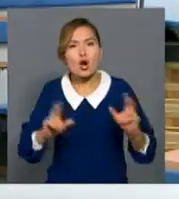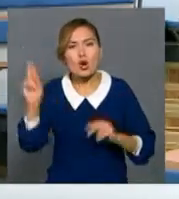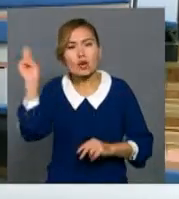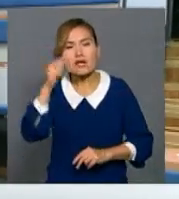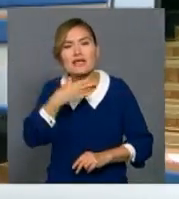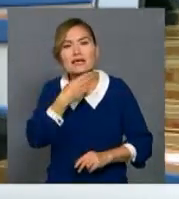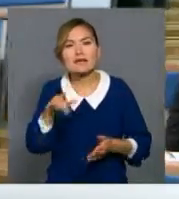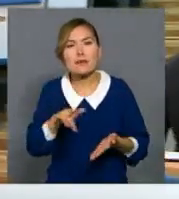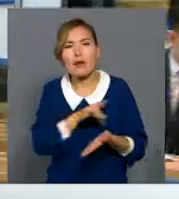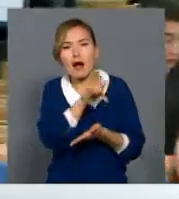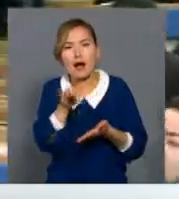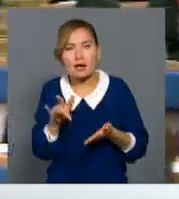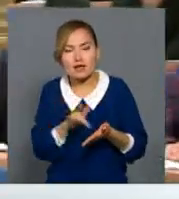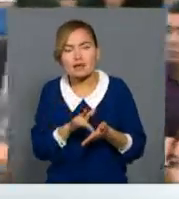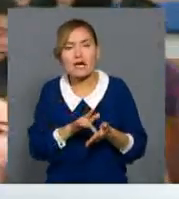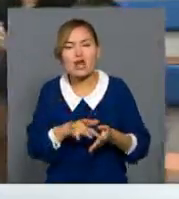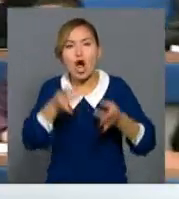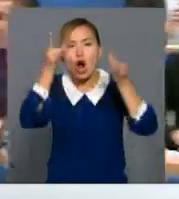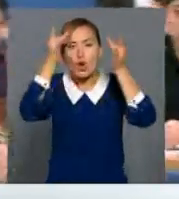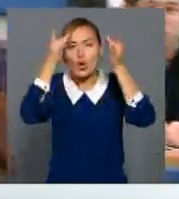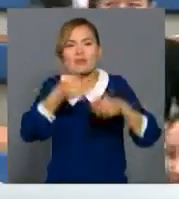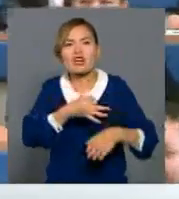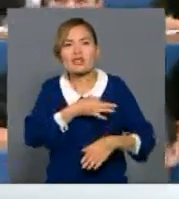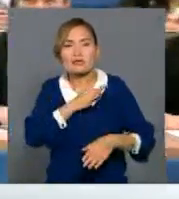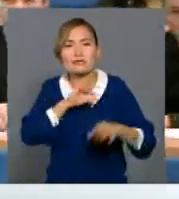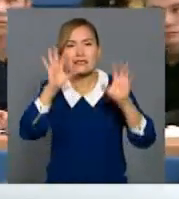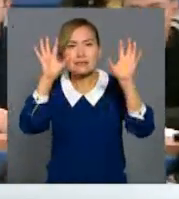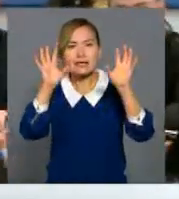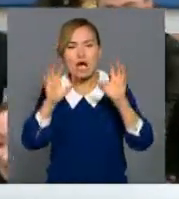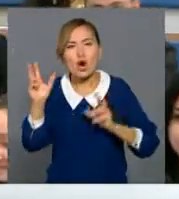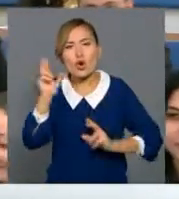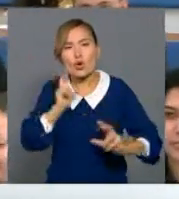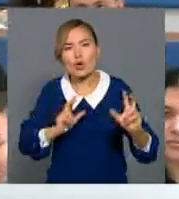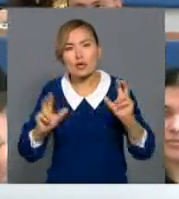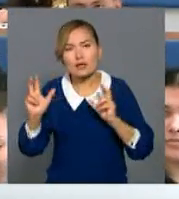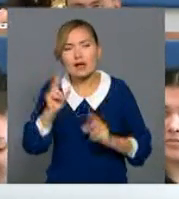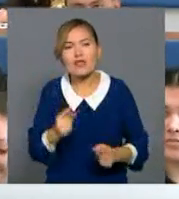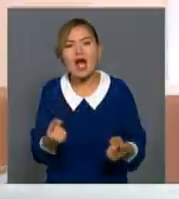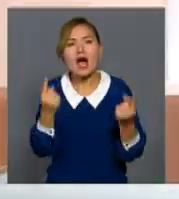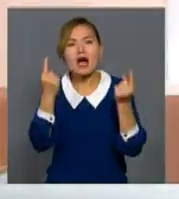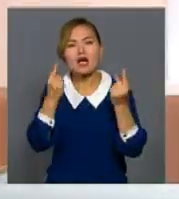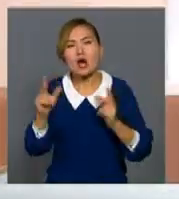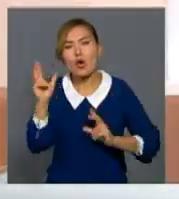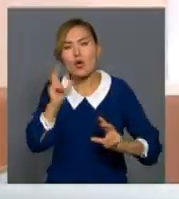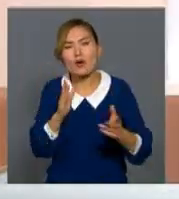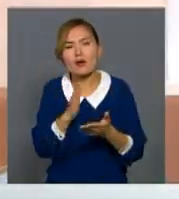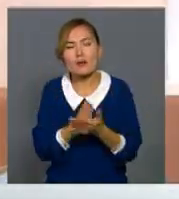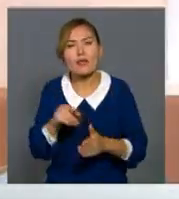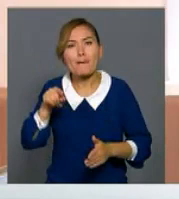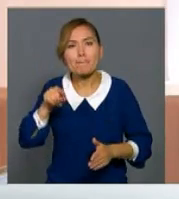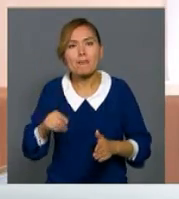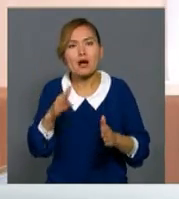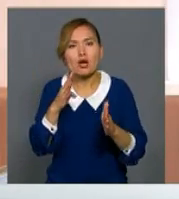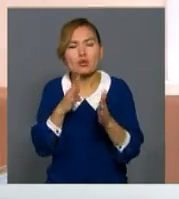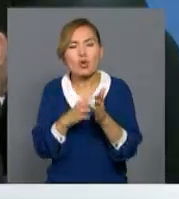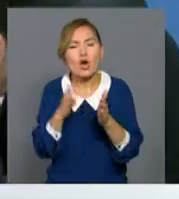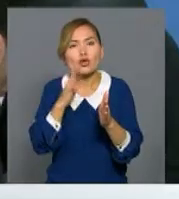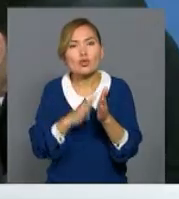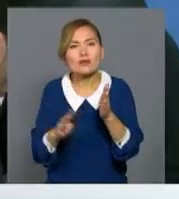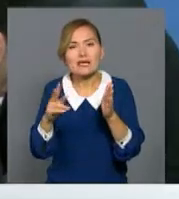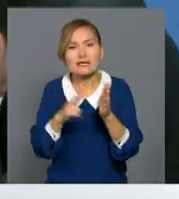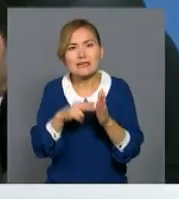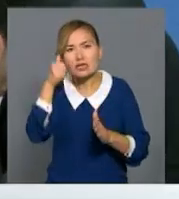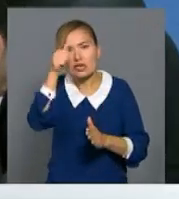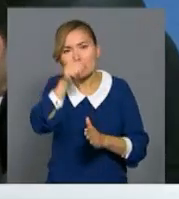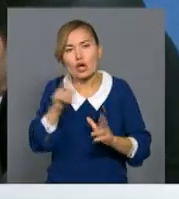Қазақ ғумайнтарлық Зан инновациялық университеті аймақтағы үрі оқ орындарының бірі. 1998-шылы үрге тазы